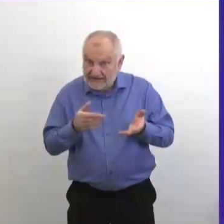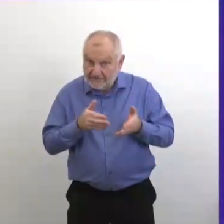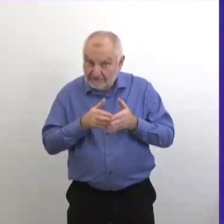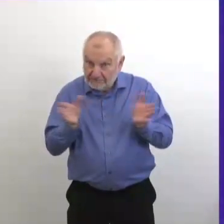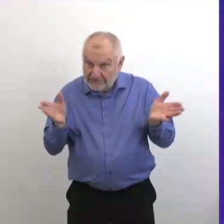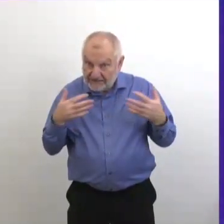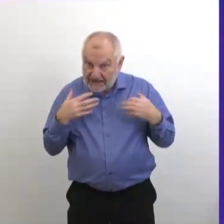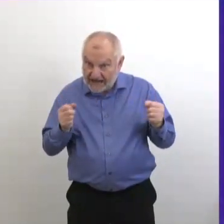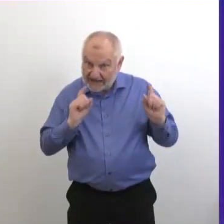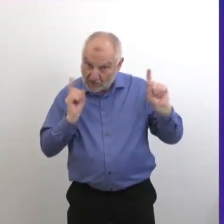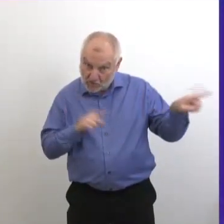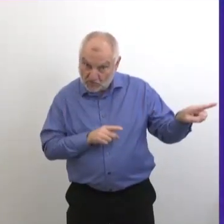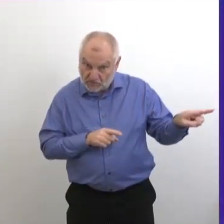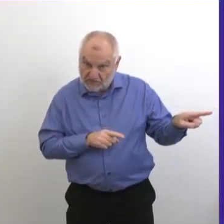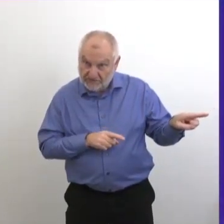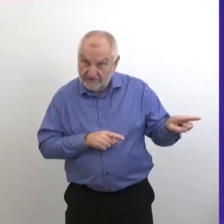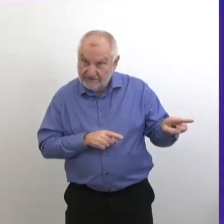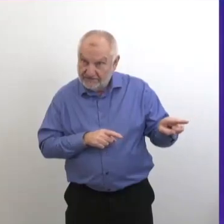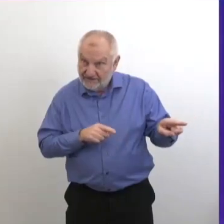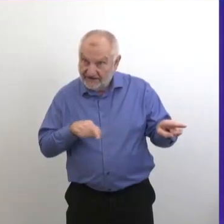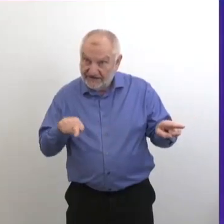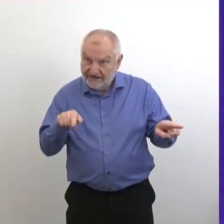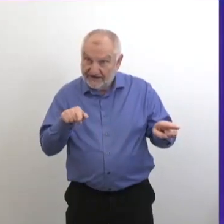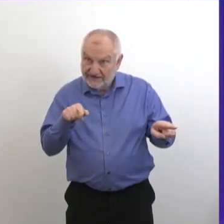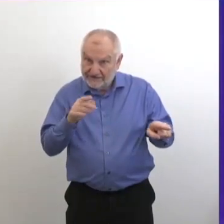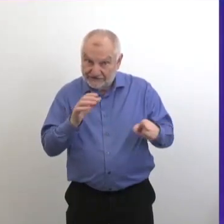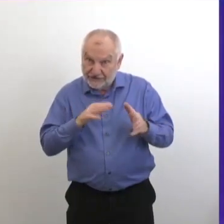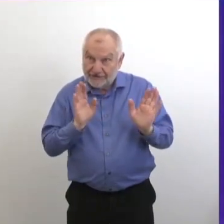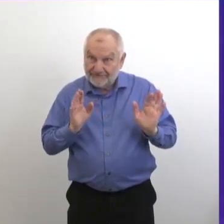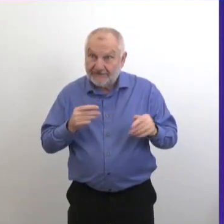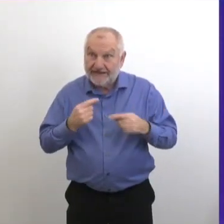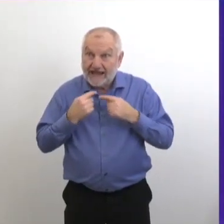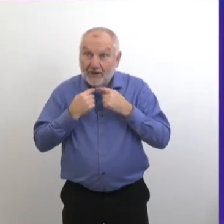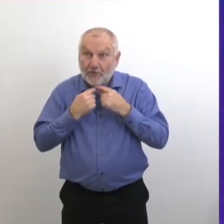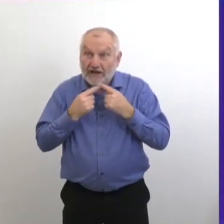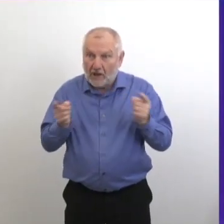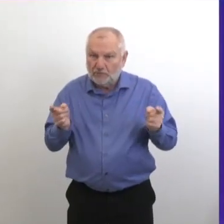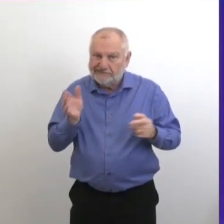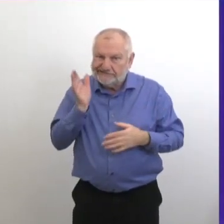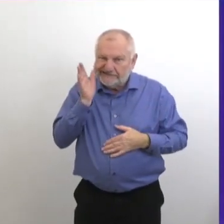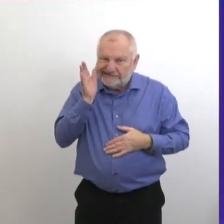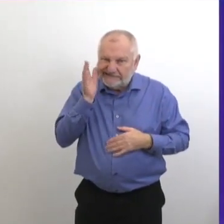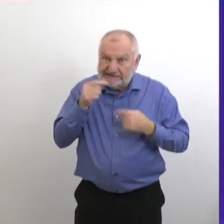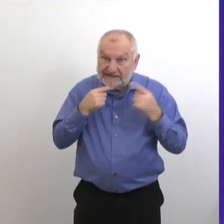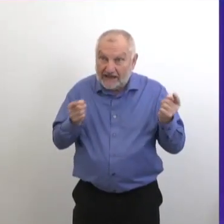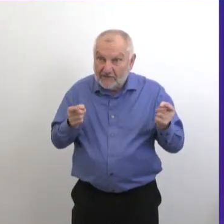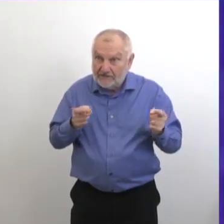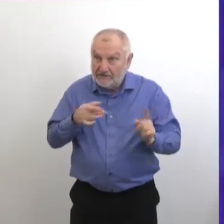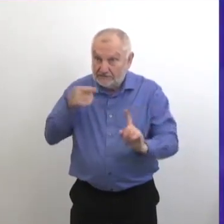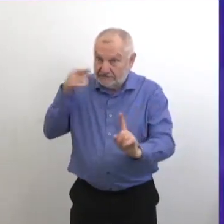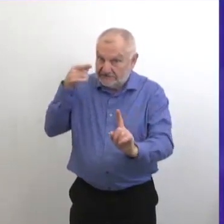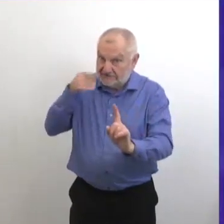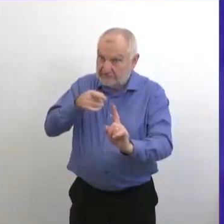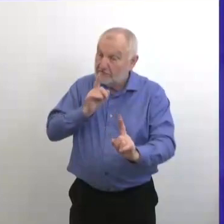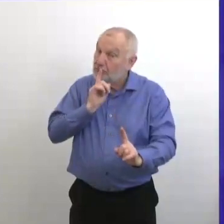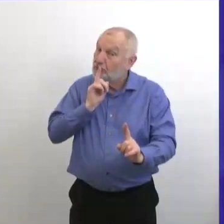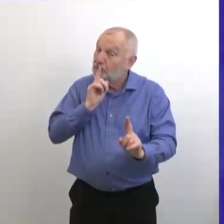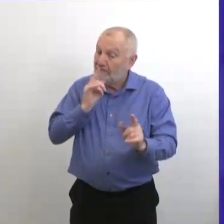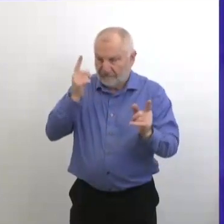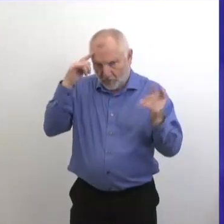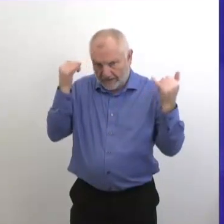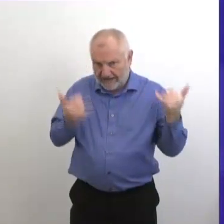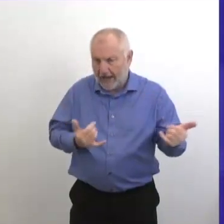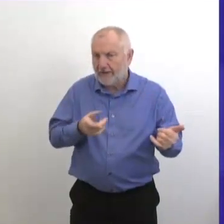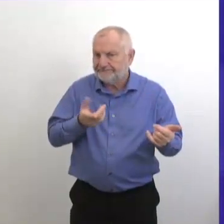services religieux dans le nouvel ordre de santé publique? Je vais annoncer ça très prochainement. Donc, je vais laisser les détails à cette annonce.